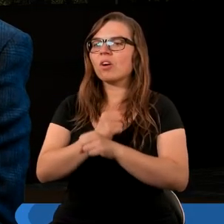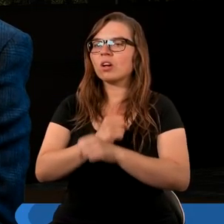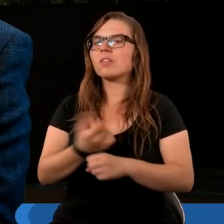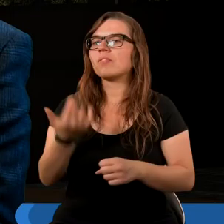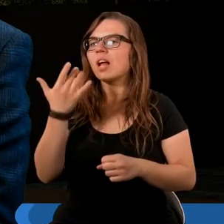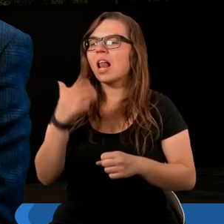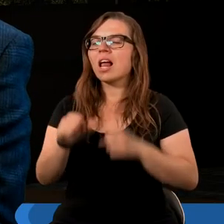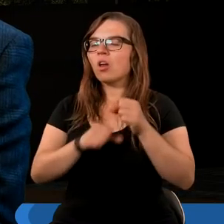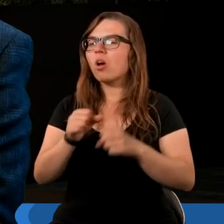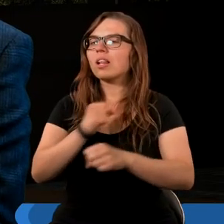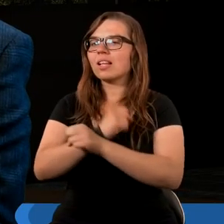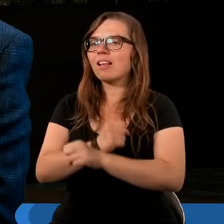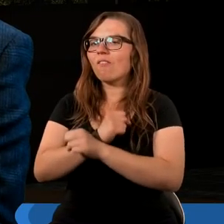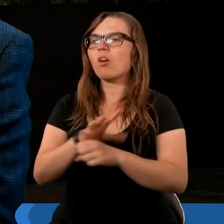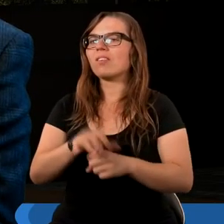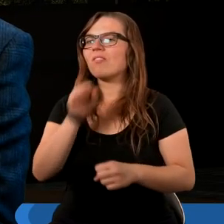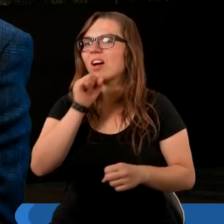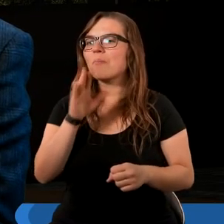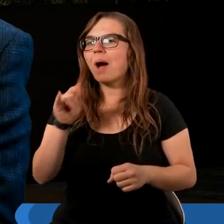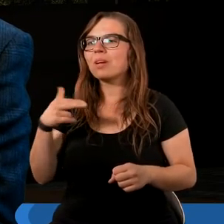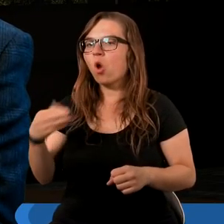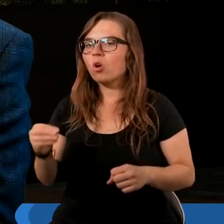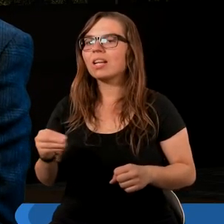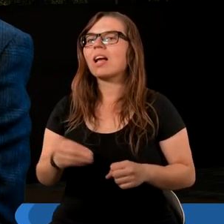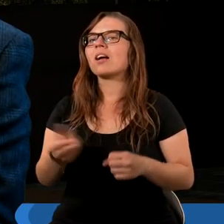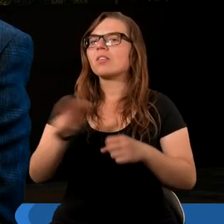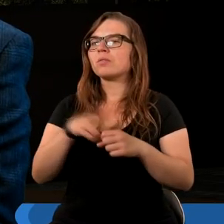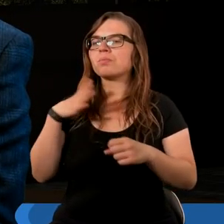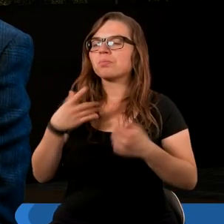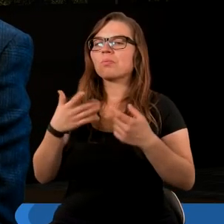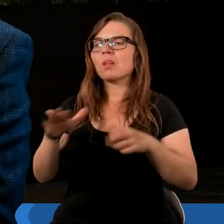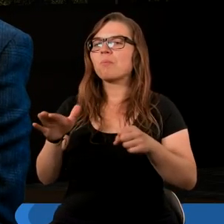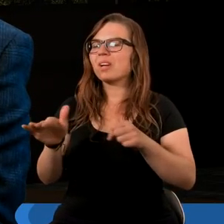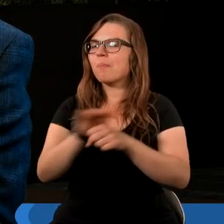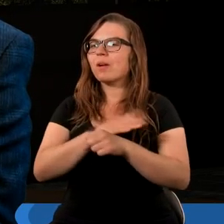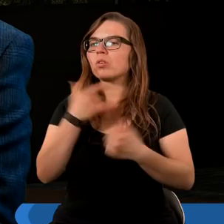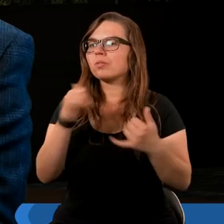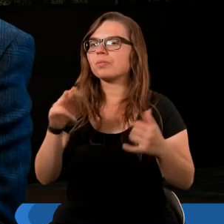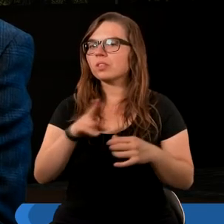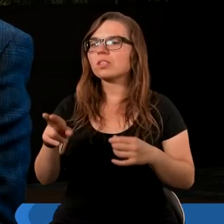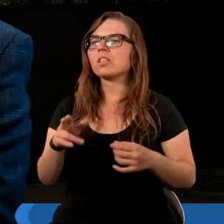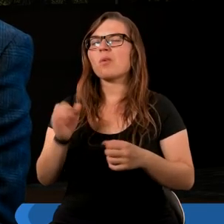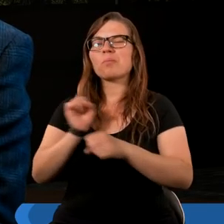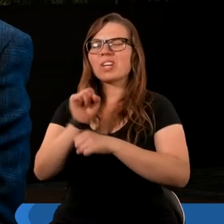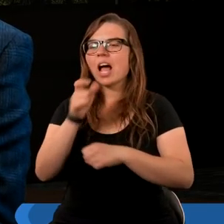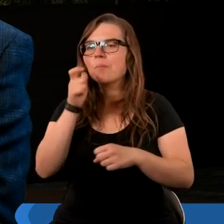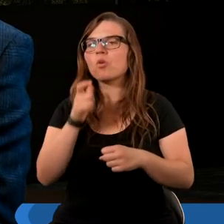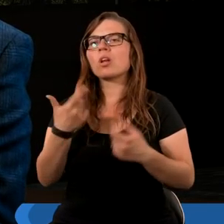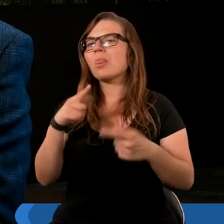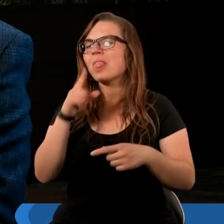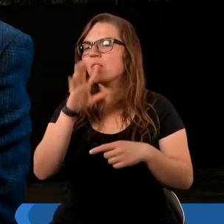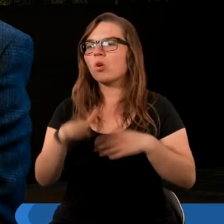w wieloletniej niewoli w Babilonie. Babilon, który był przepełniony właśnie bałwochwalstwem, przemocą,